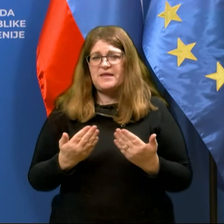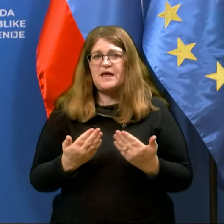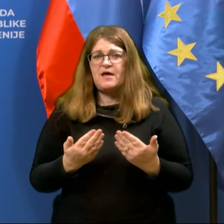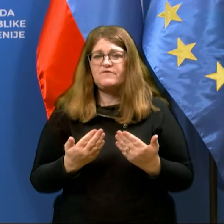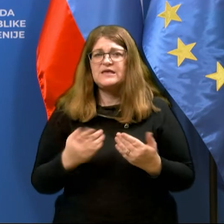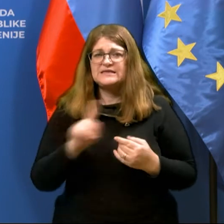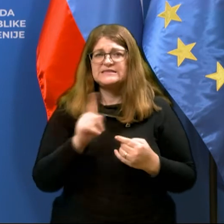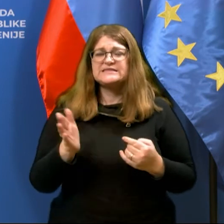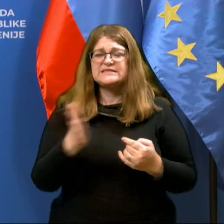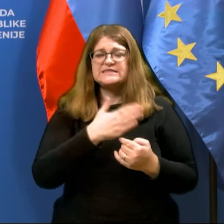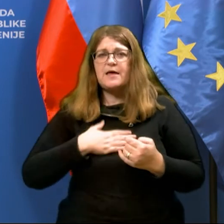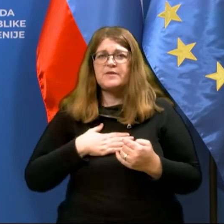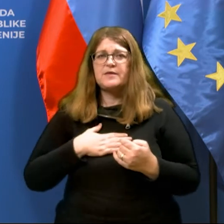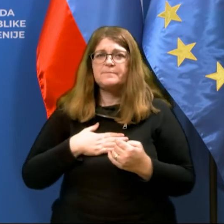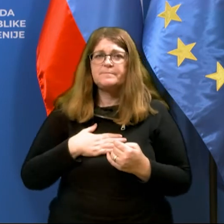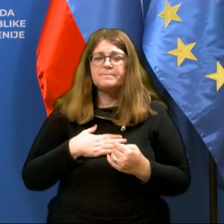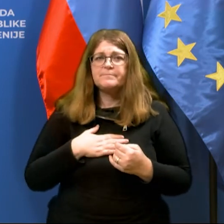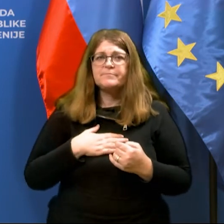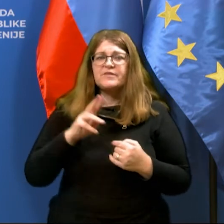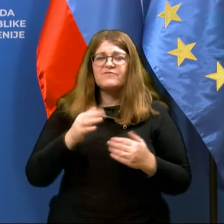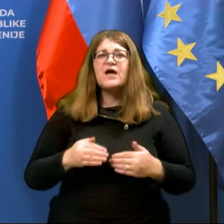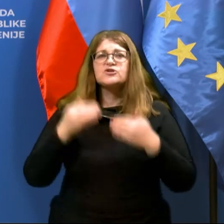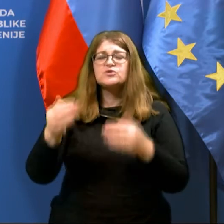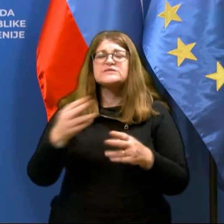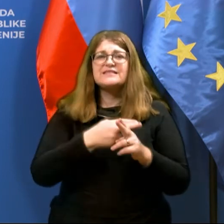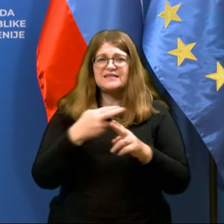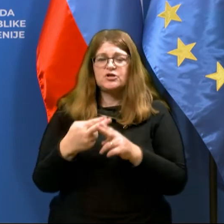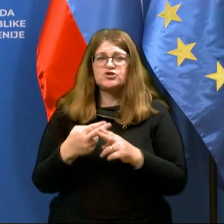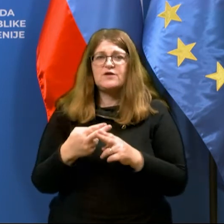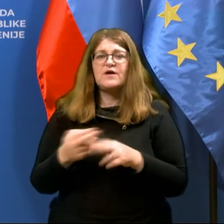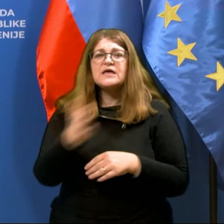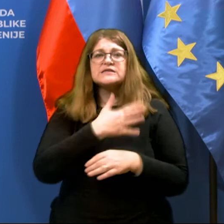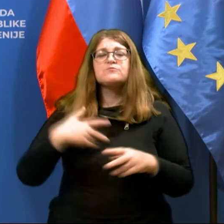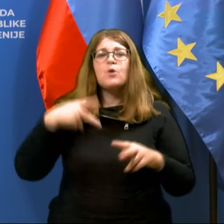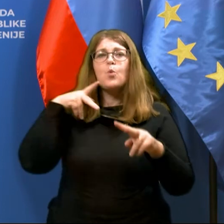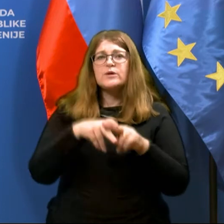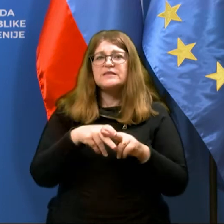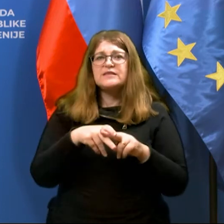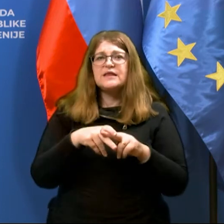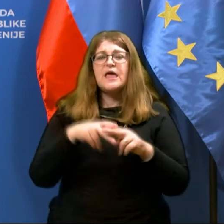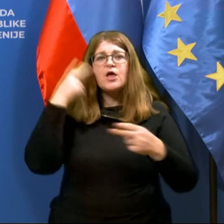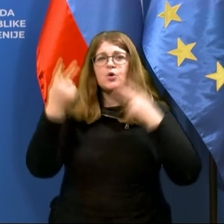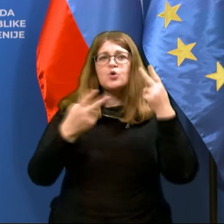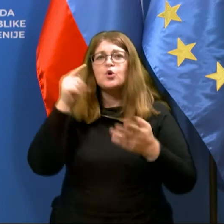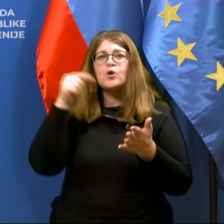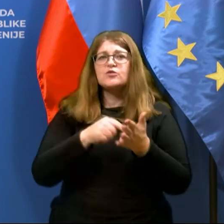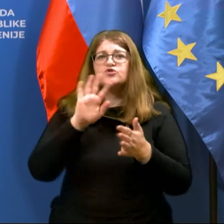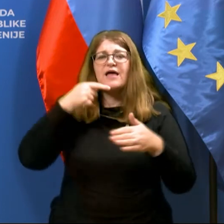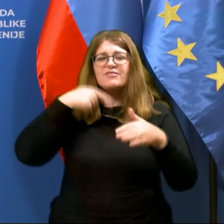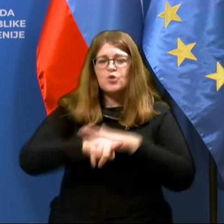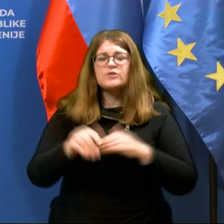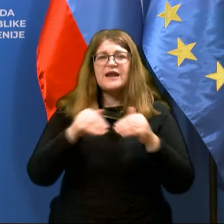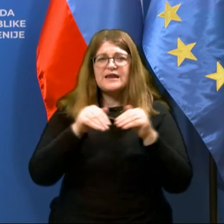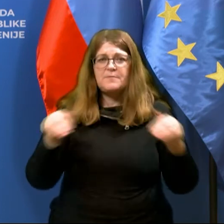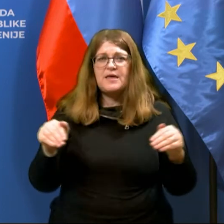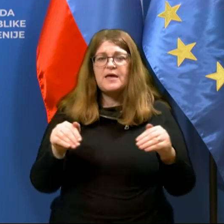bo pomote, ki ga imajo v sosednih državah, ukinili kontrolne točke na notrnih mejah,